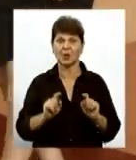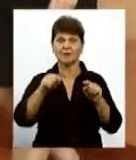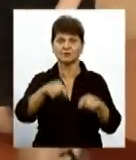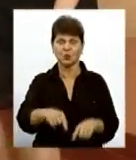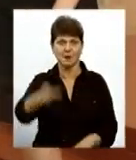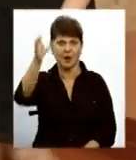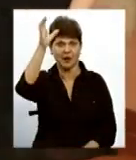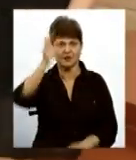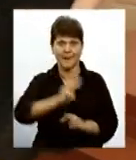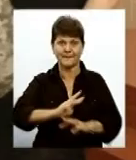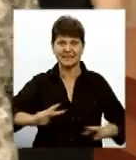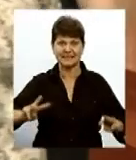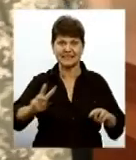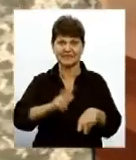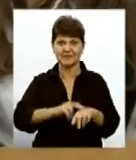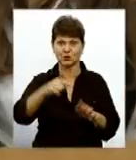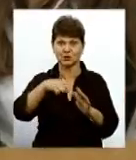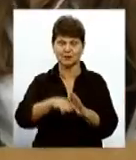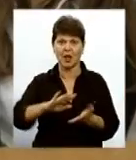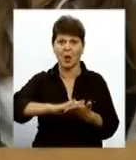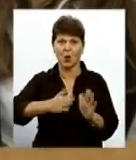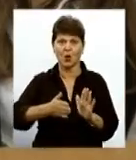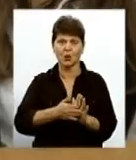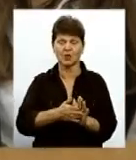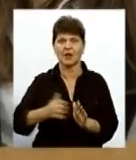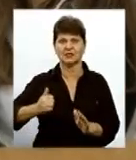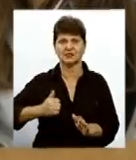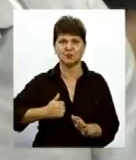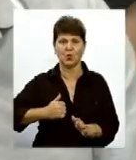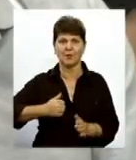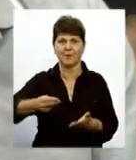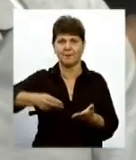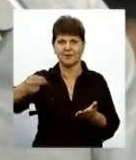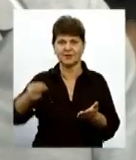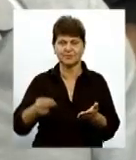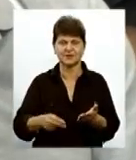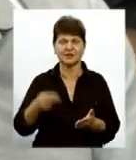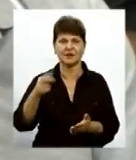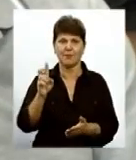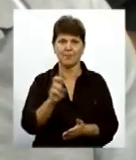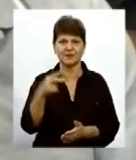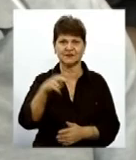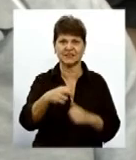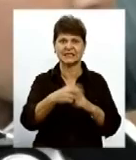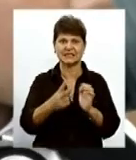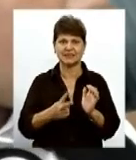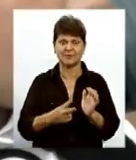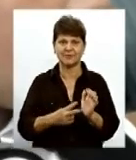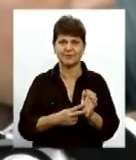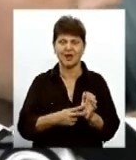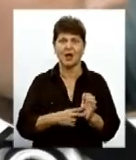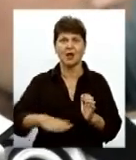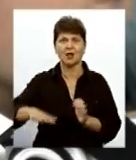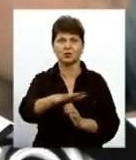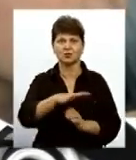Академії Міністерства внутрішніх справ Контракт зі Збройними силами України підписав у березні 2017 року До зони